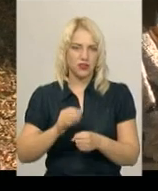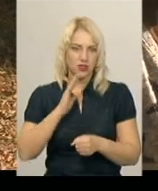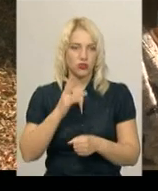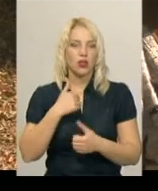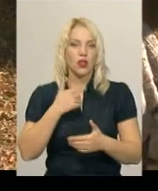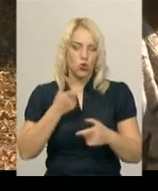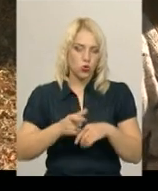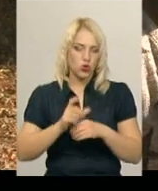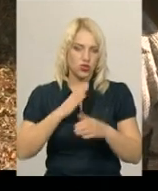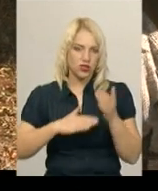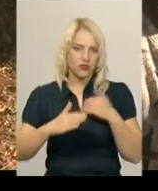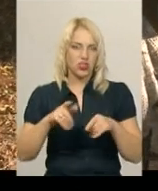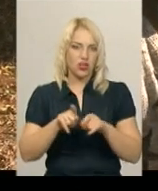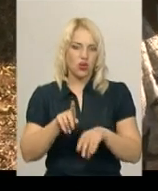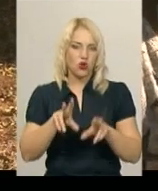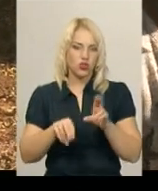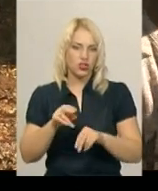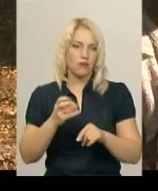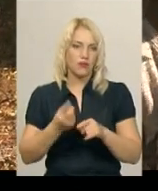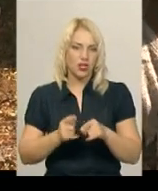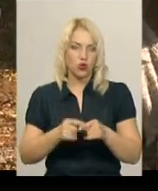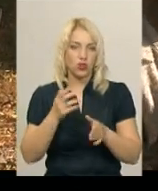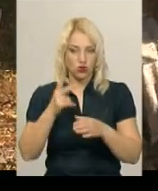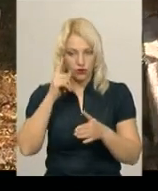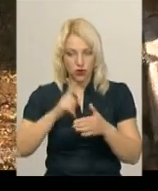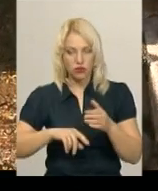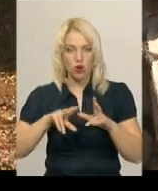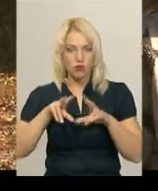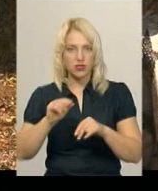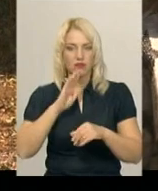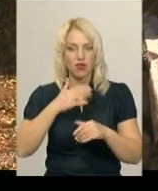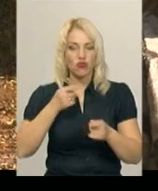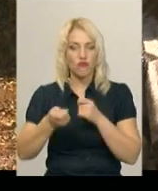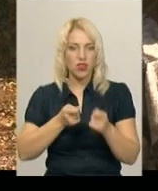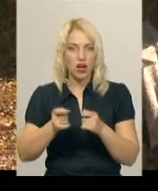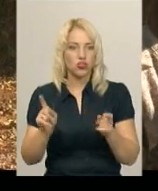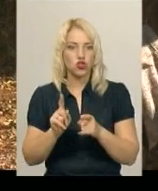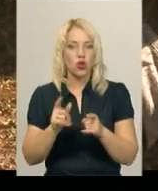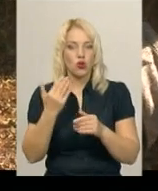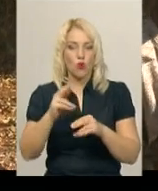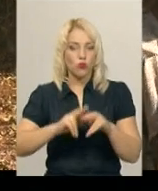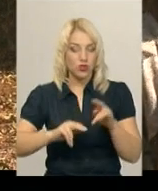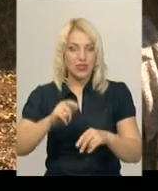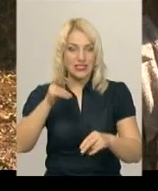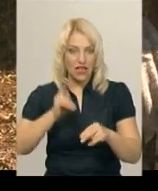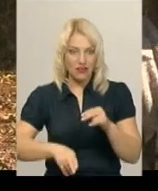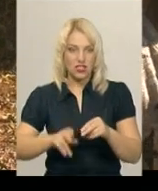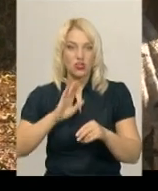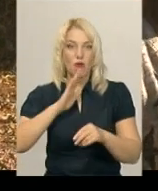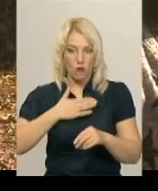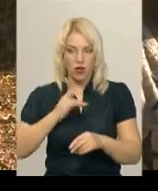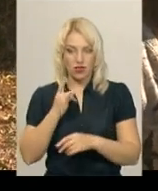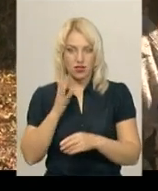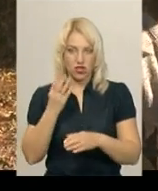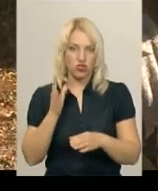задоволені, ми ще так розчетуємо на то, якщо вірити обіцянкам нашої влади, що його будівництво завершиться, і ще моя дитина